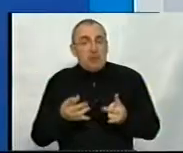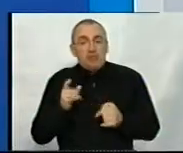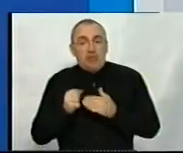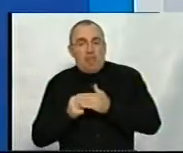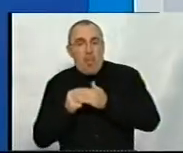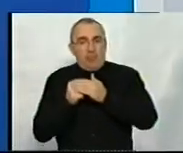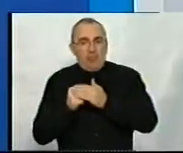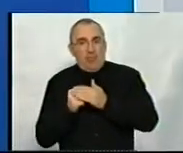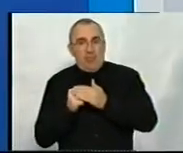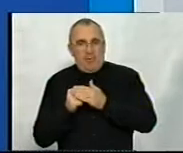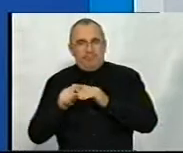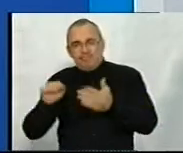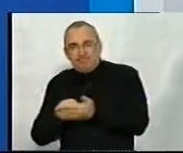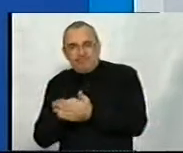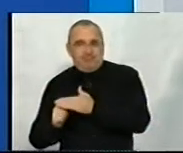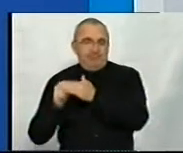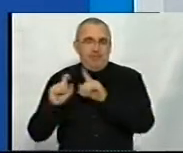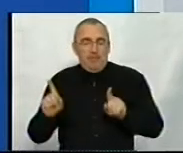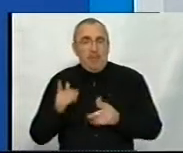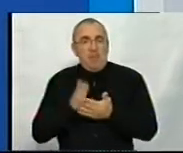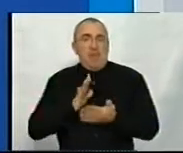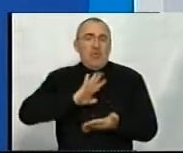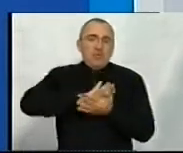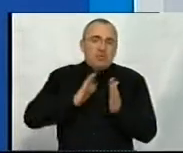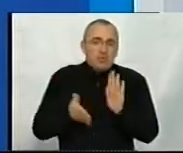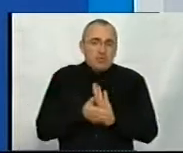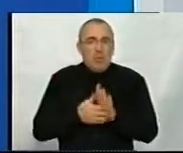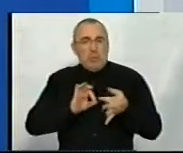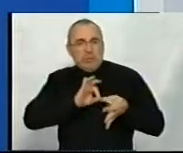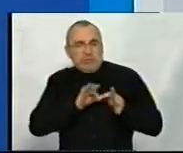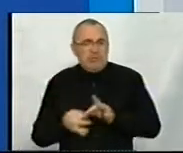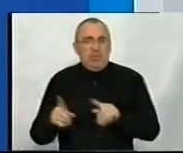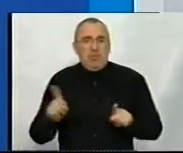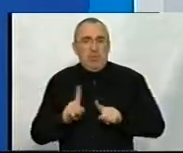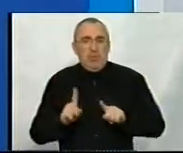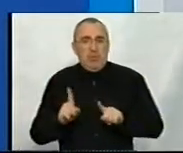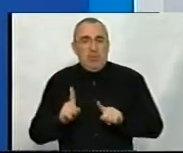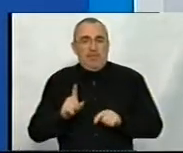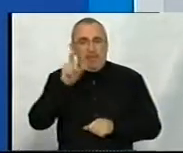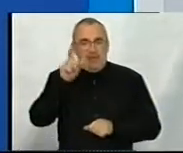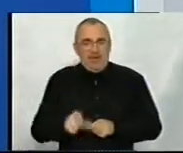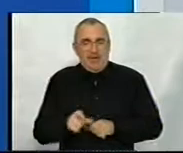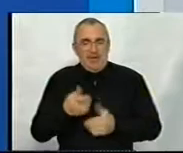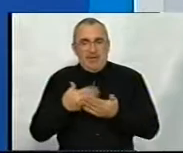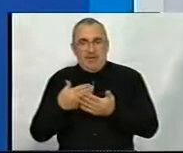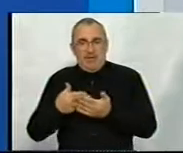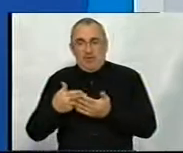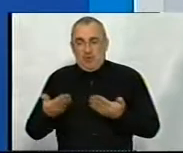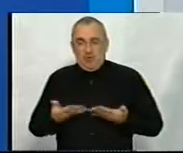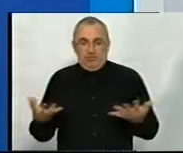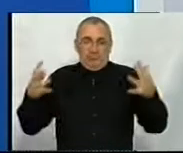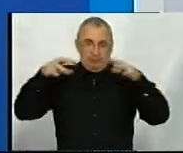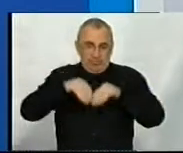обрунтовывать. Бывает, ситуации ускладываются тем, что кривник и жертва проживаются под одним дахом.